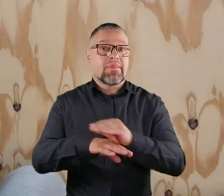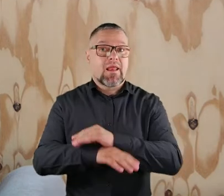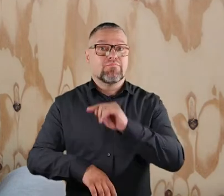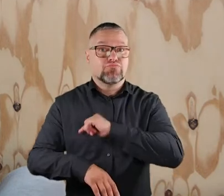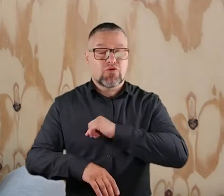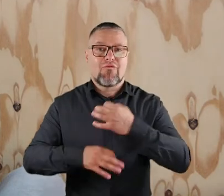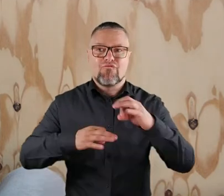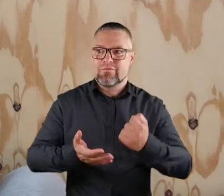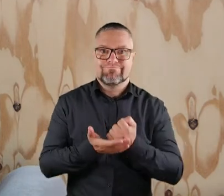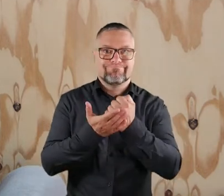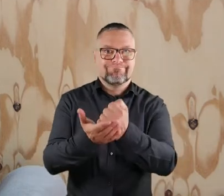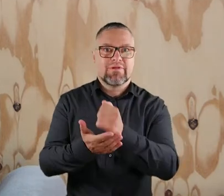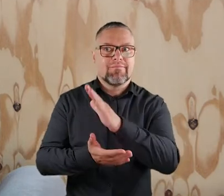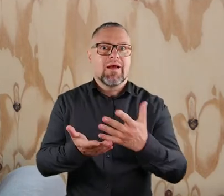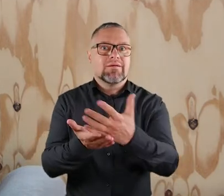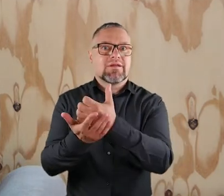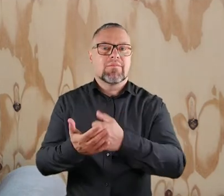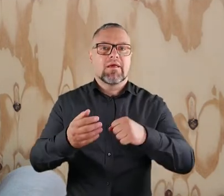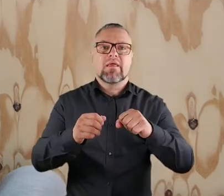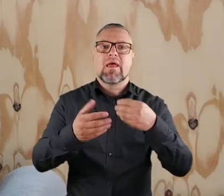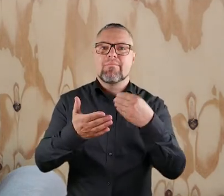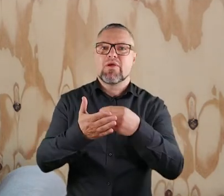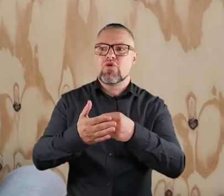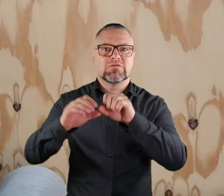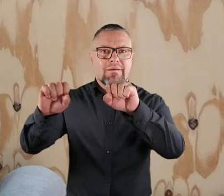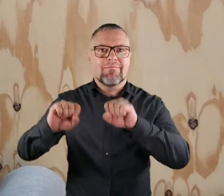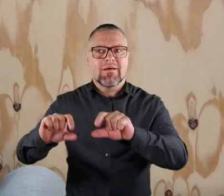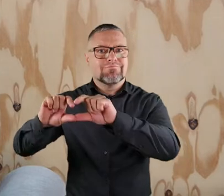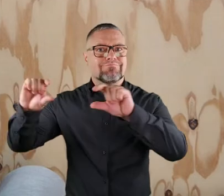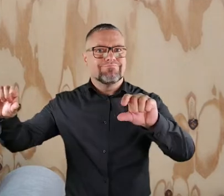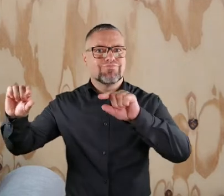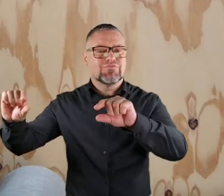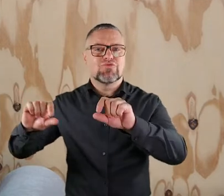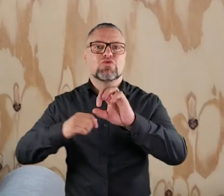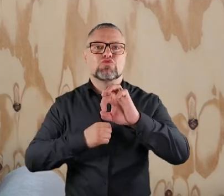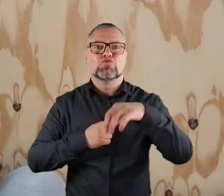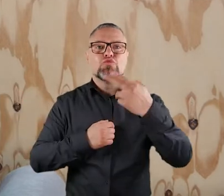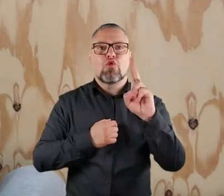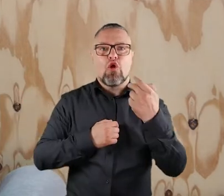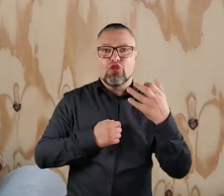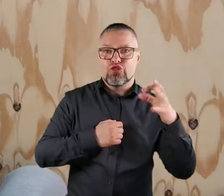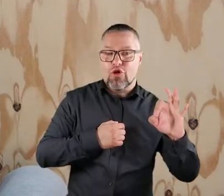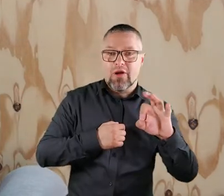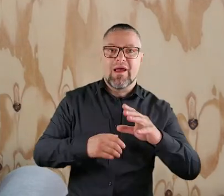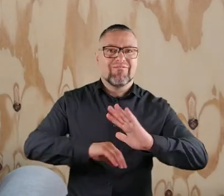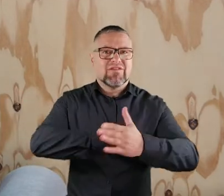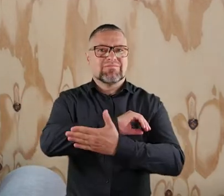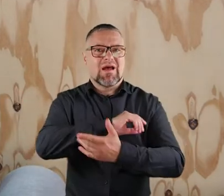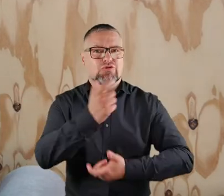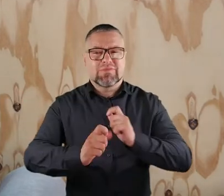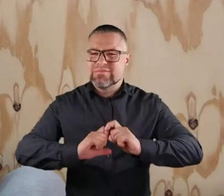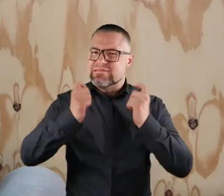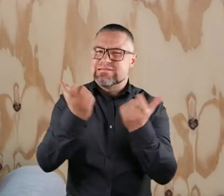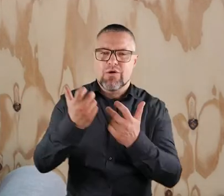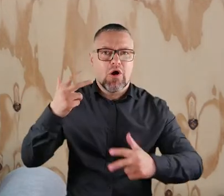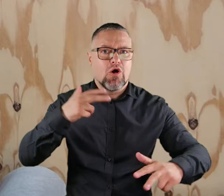refundować z środków zgromadzonych na subkątach, które prowadzi Fundacja Iskierka. Wsparciem obejmujemy całą rodzinę, także